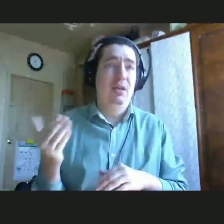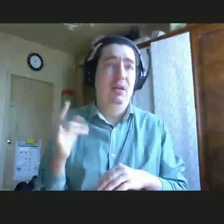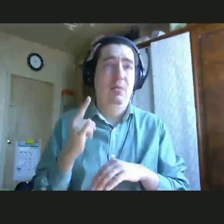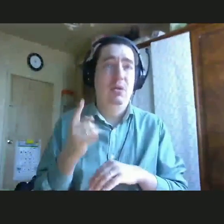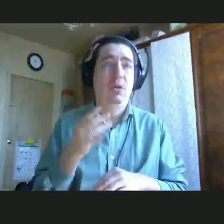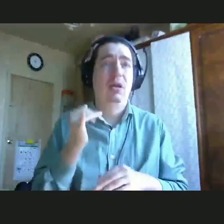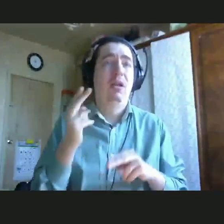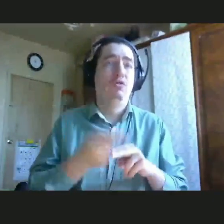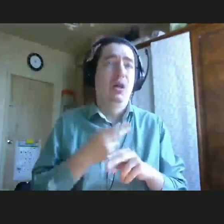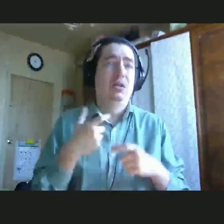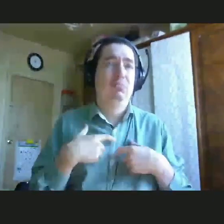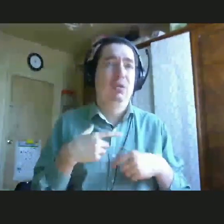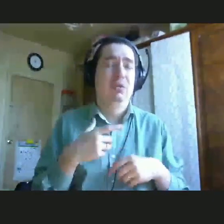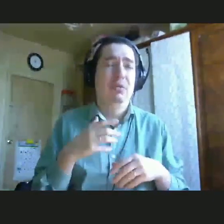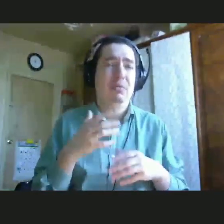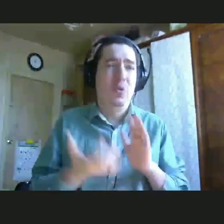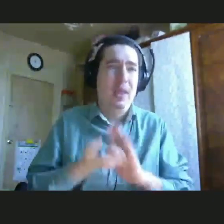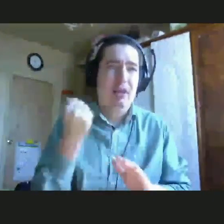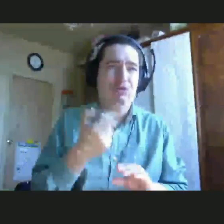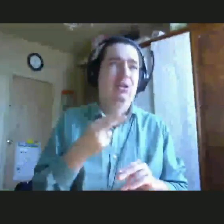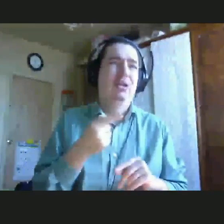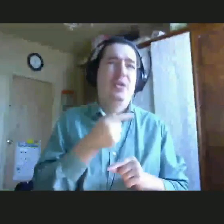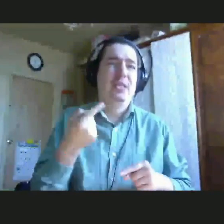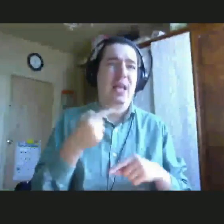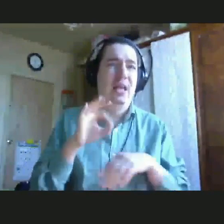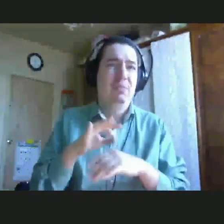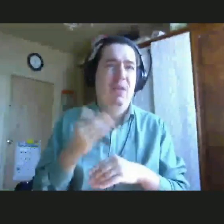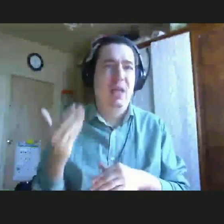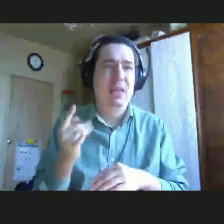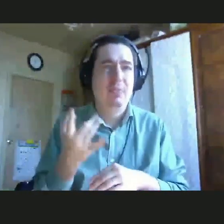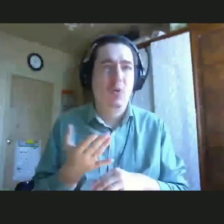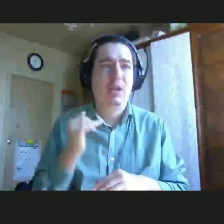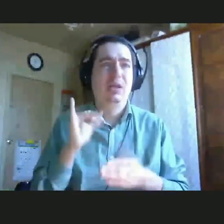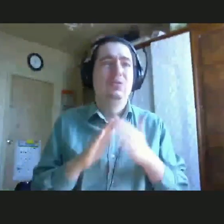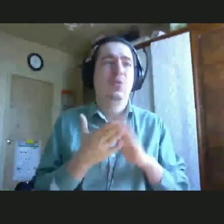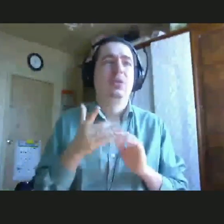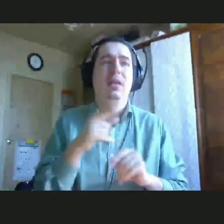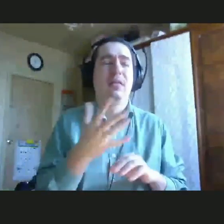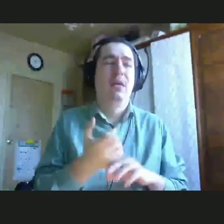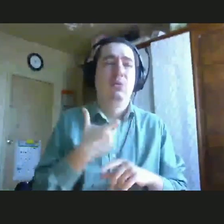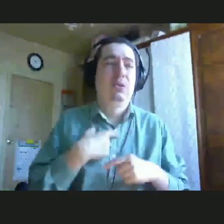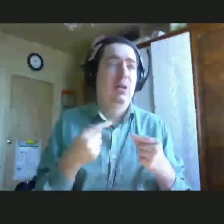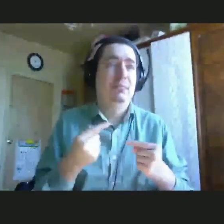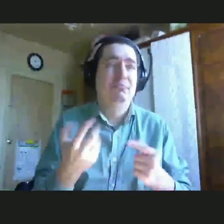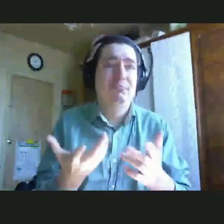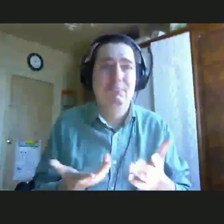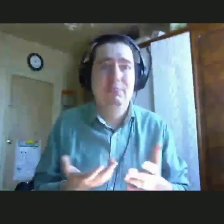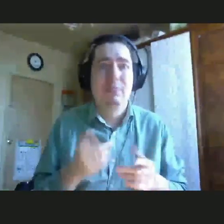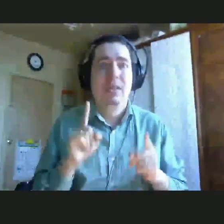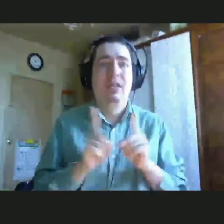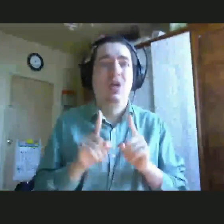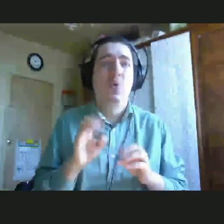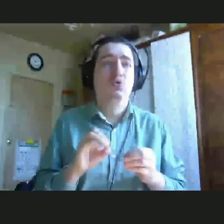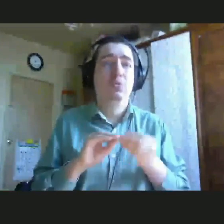поддержки, иногда отрицая заболевания. И в ситуации, когда они находят себе друзей среди родителей, которые столкнулись с такой же